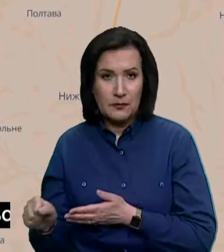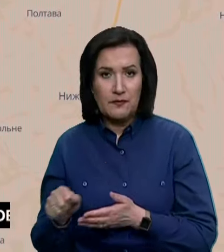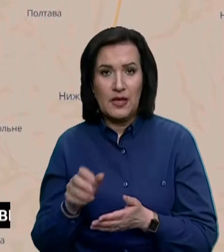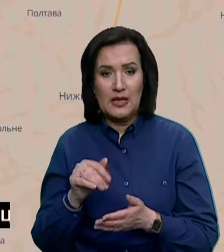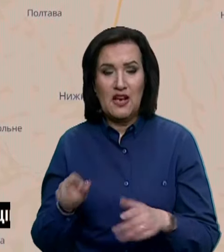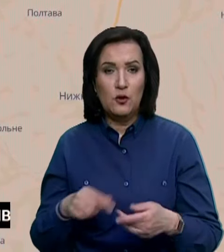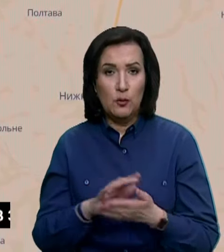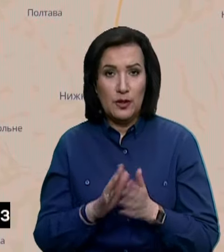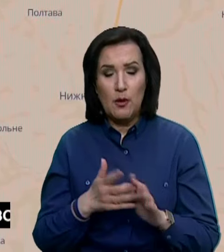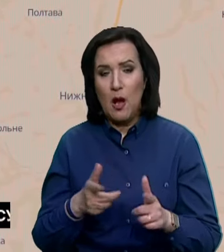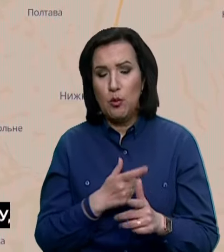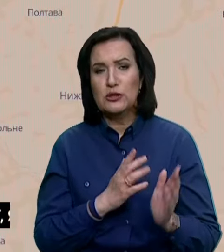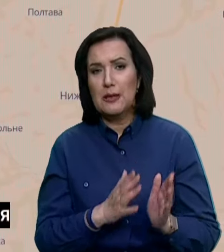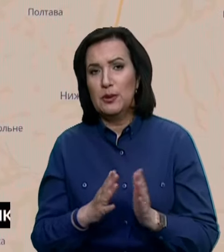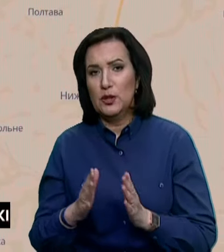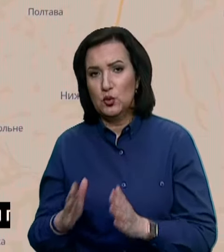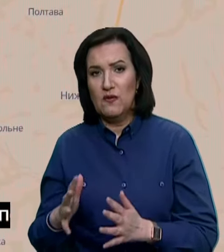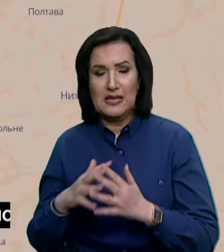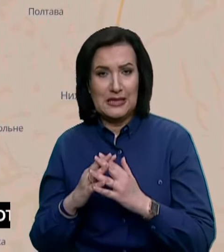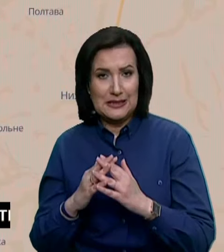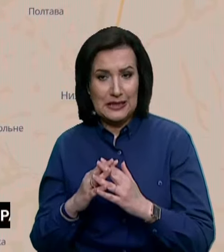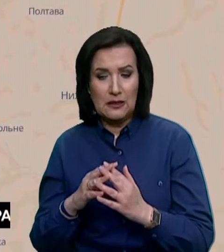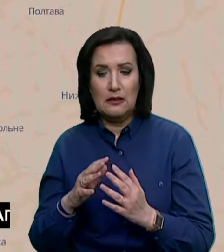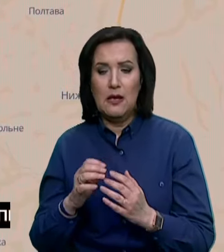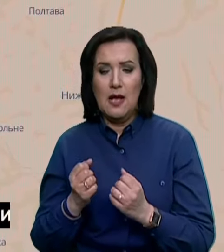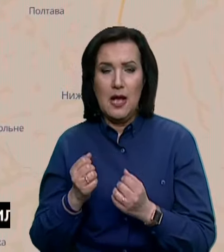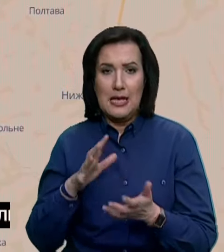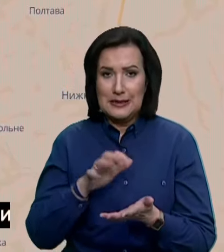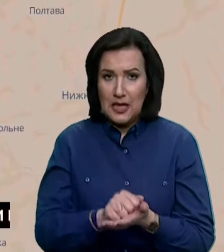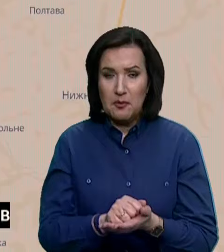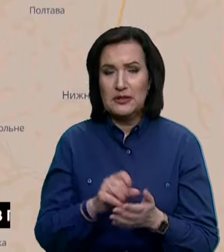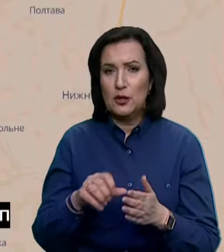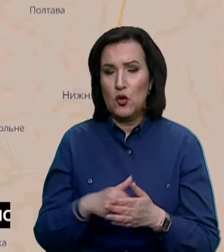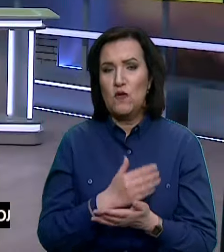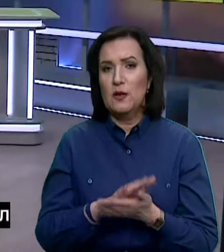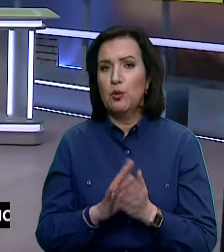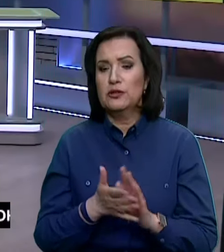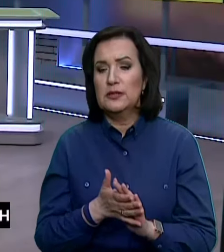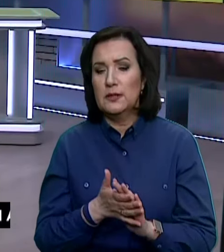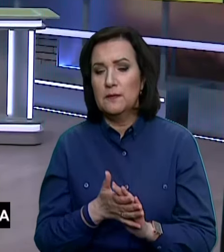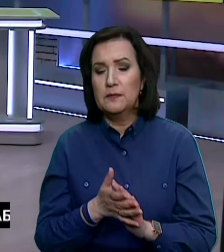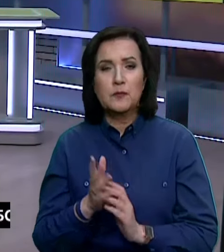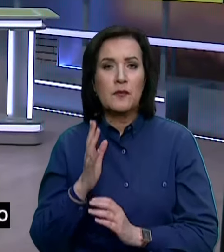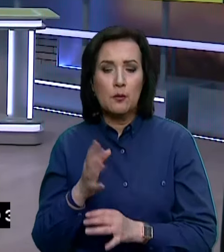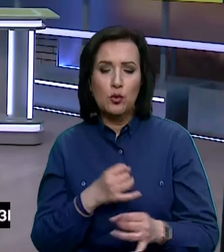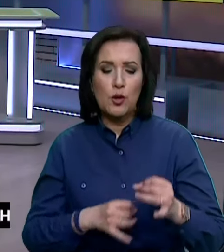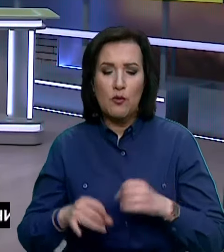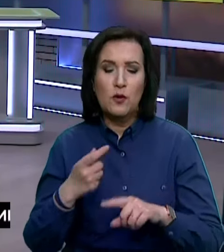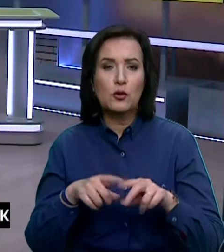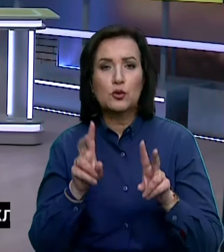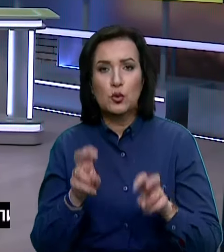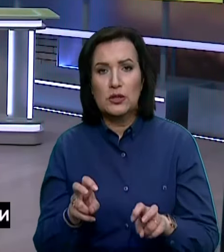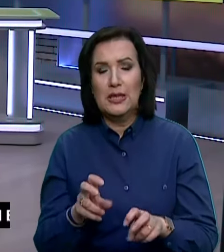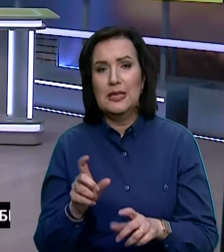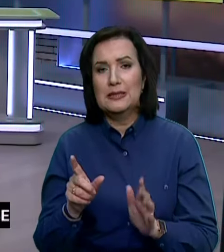відновлення позиції, або стабілізувати лінію зіткнення та закріпитися на нових позиціях. І будемо обговорювати цю